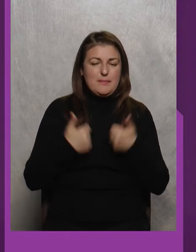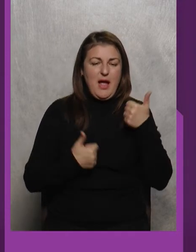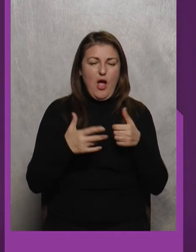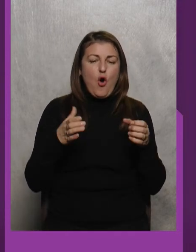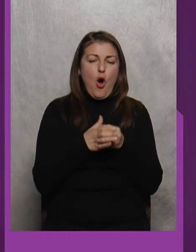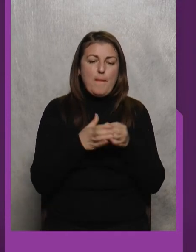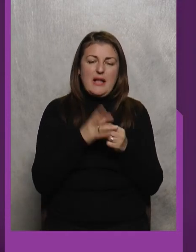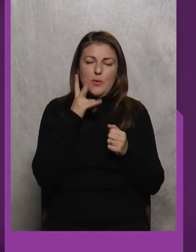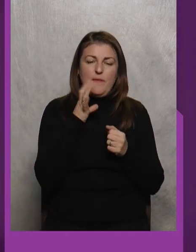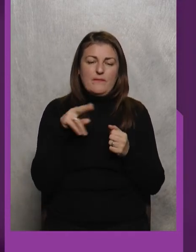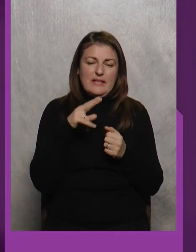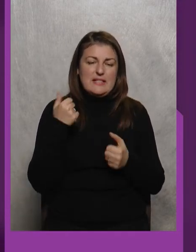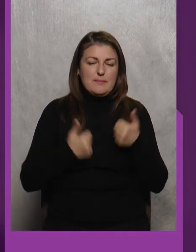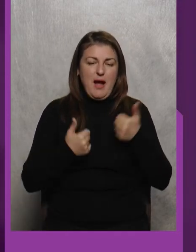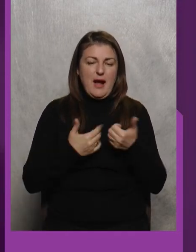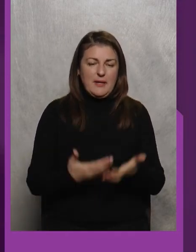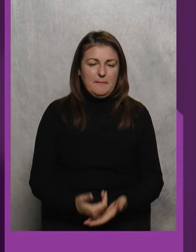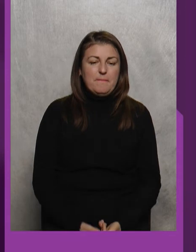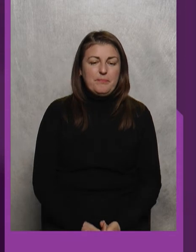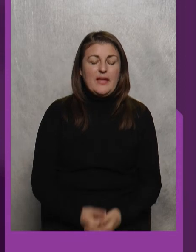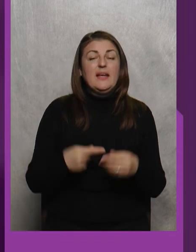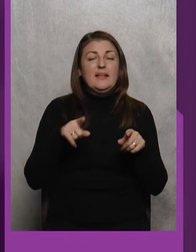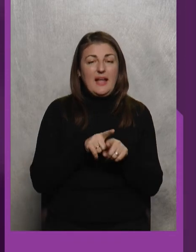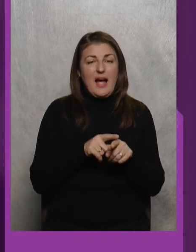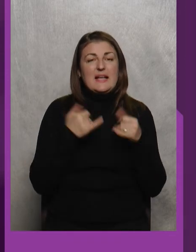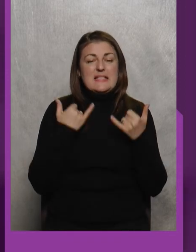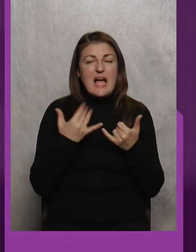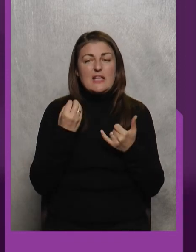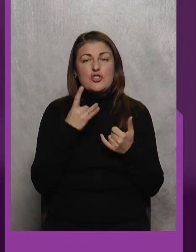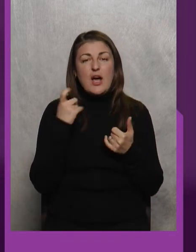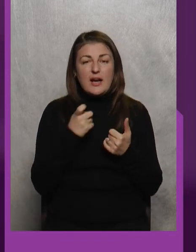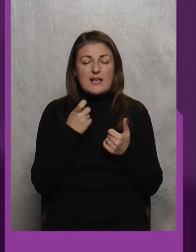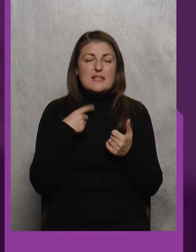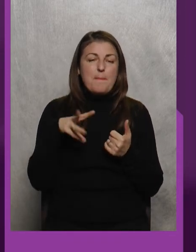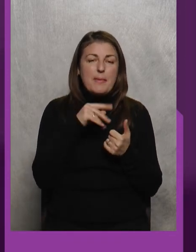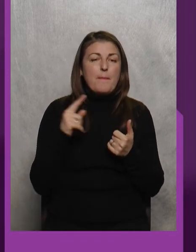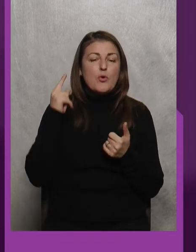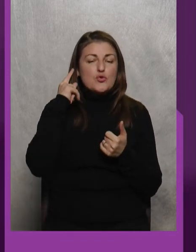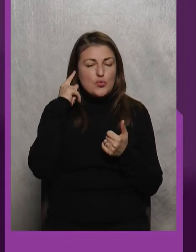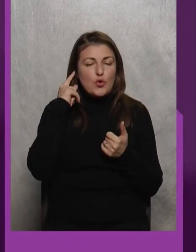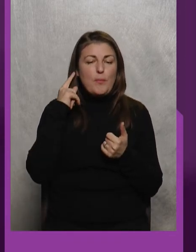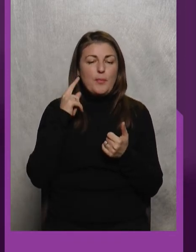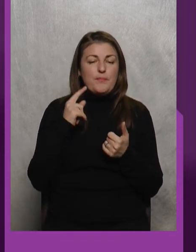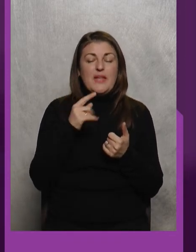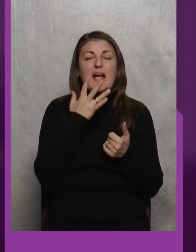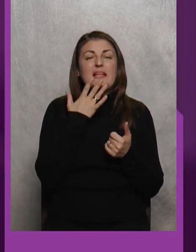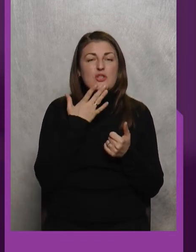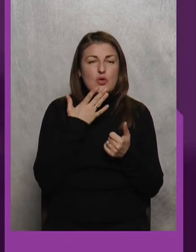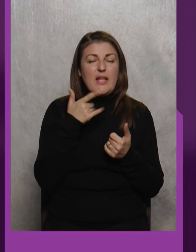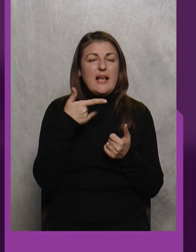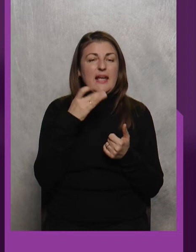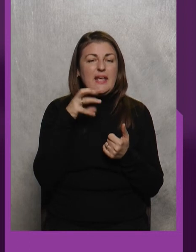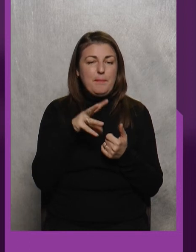командному виді змагань, так, правильно Так, і зараз ще раз ми почуємо національний